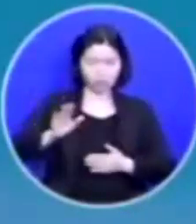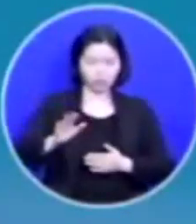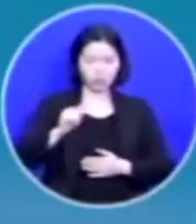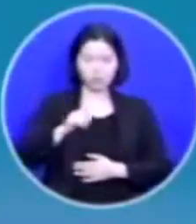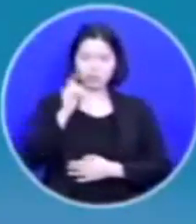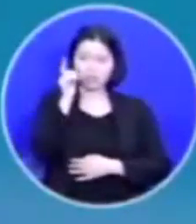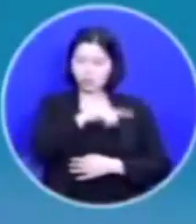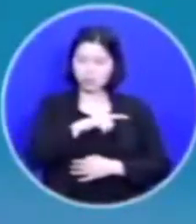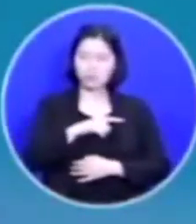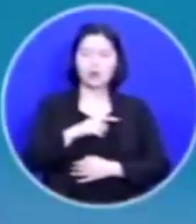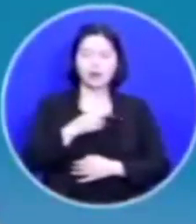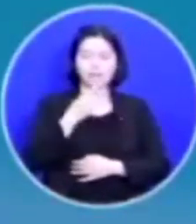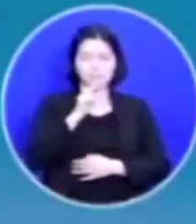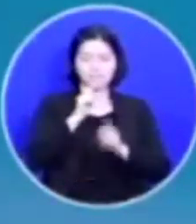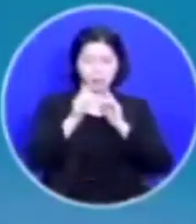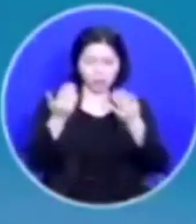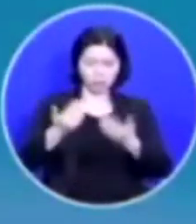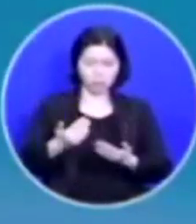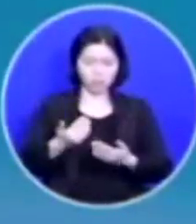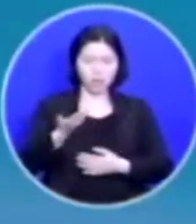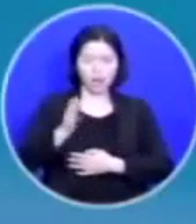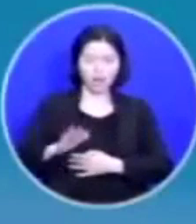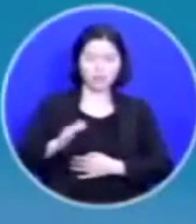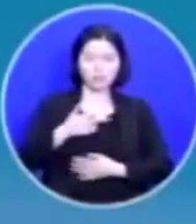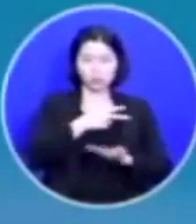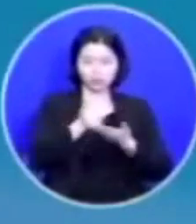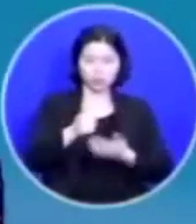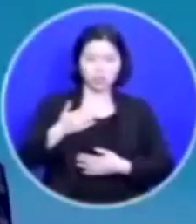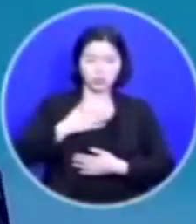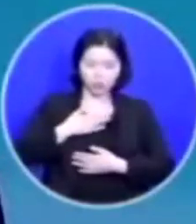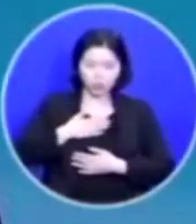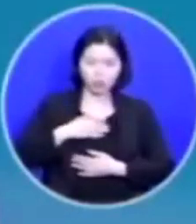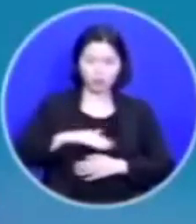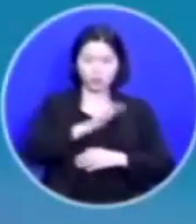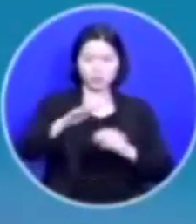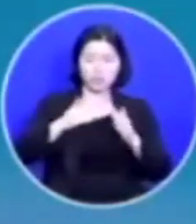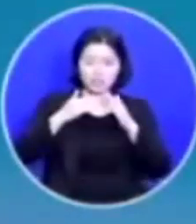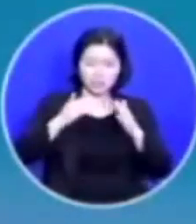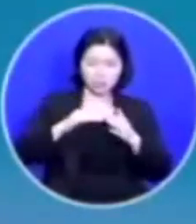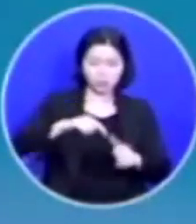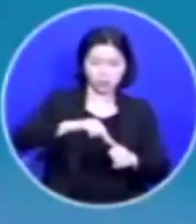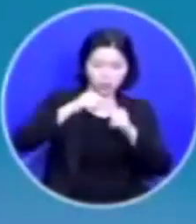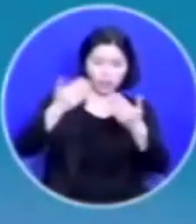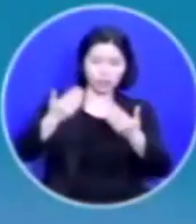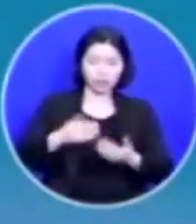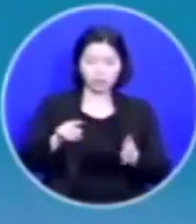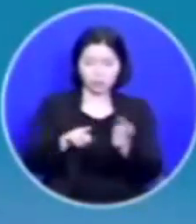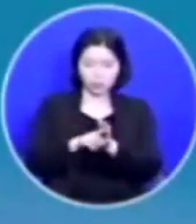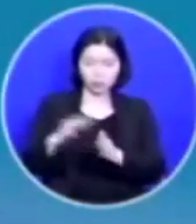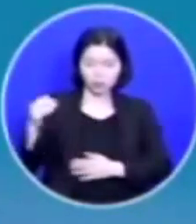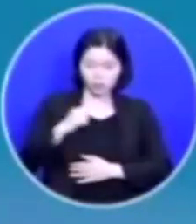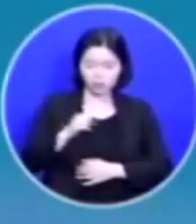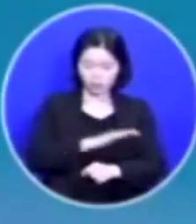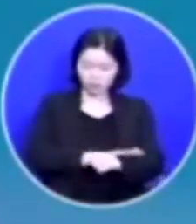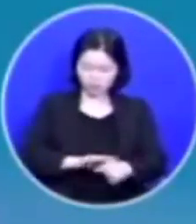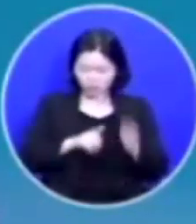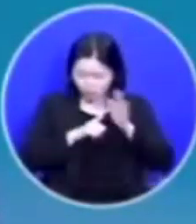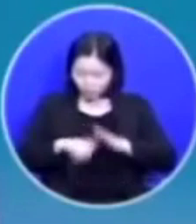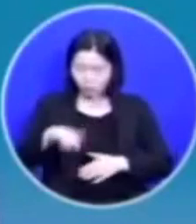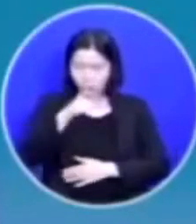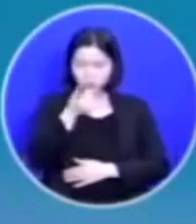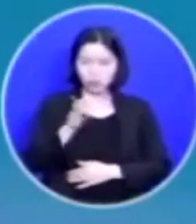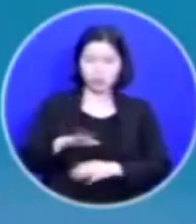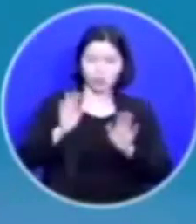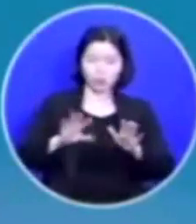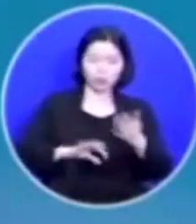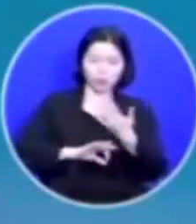하십니다 그래도 주님께서 저와 저희 집을 구원하신다고 하신 말씀을 믿음으로 취하고 잘 버티고 있었는데 오늘